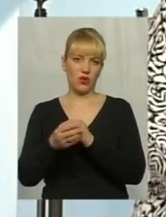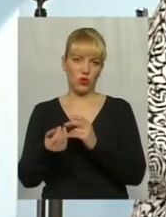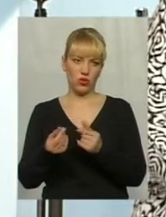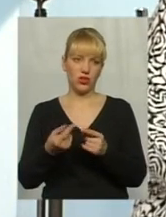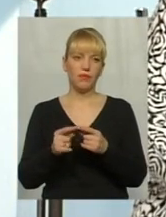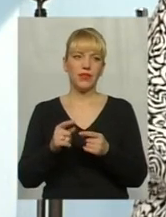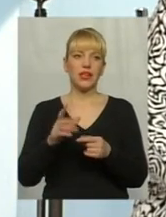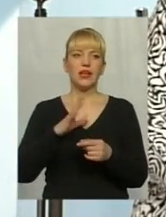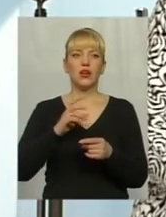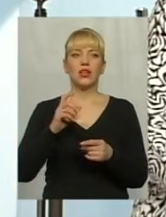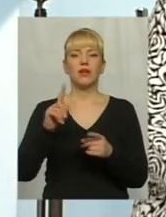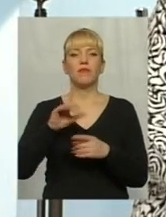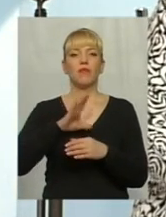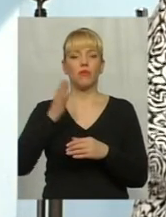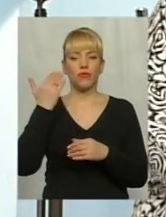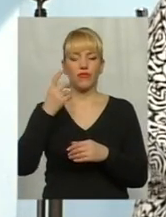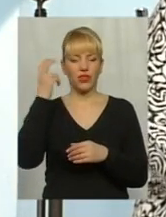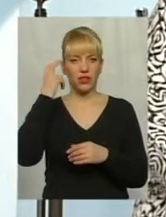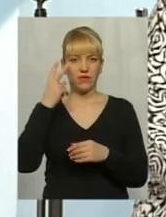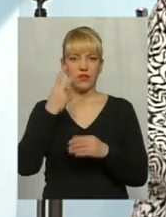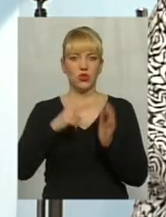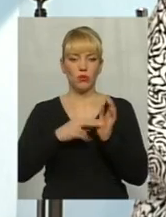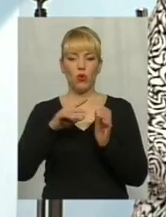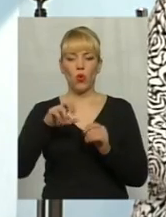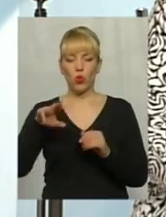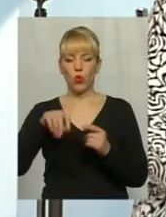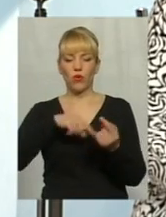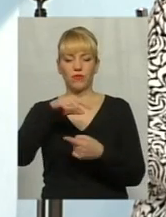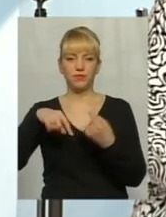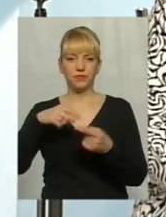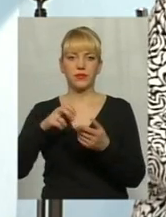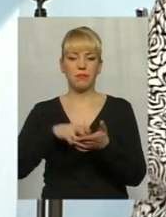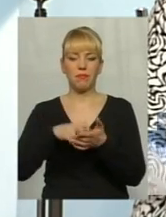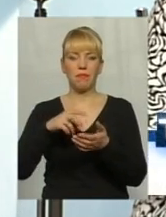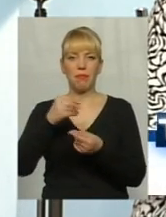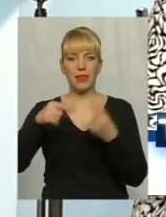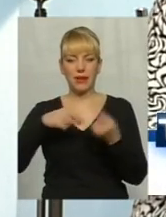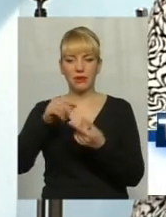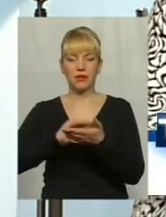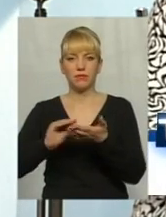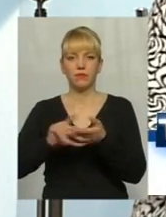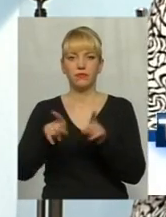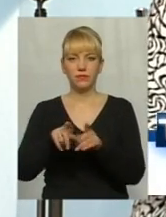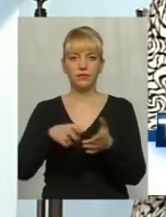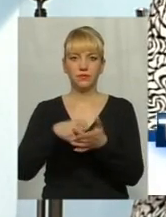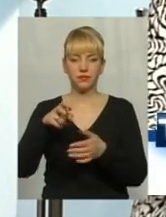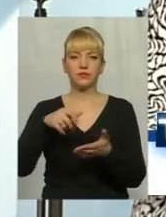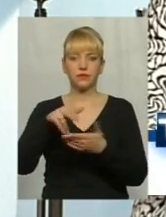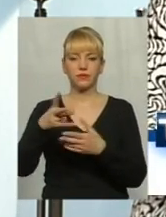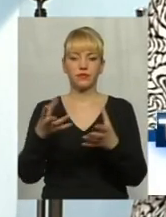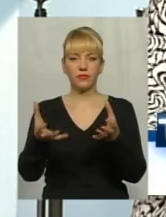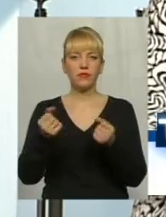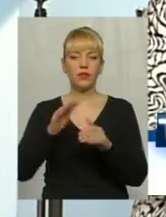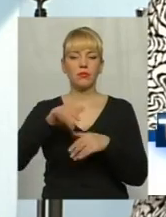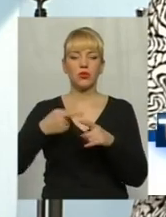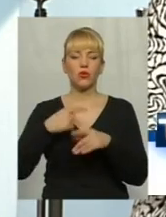який відбувся нещодавно в місті Києві, 27 лютого. І підприємці написали такого листа, і пішли на прийом, після того, як проголосував